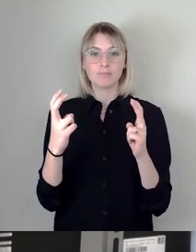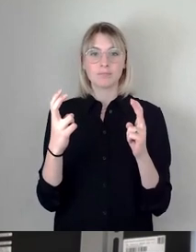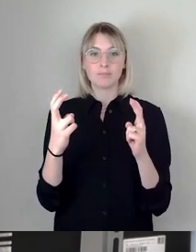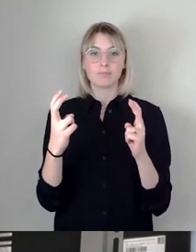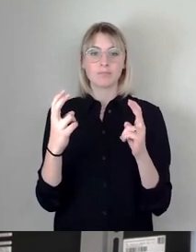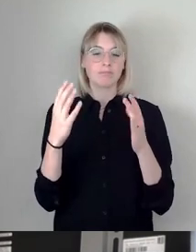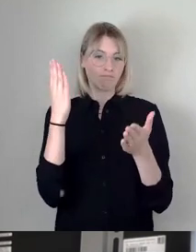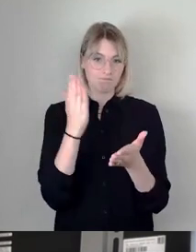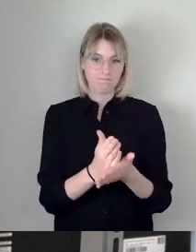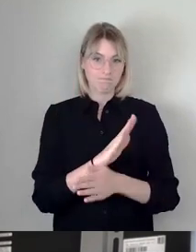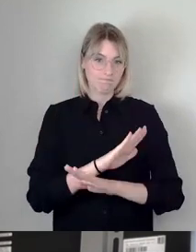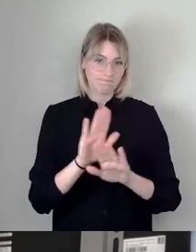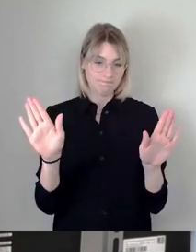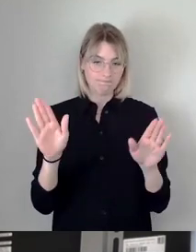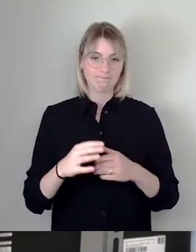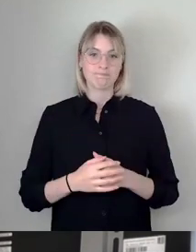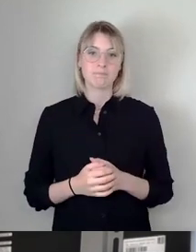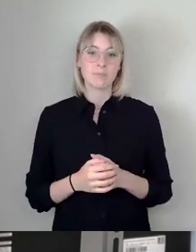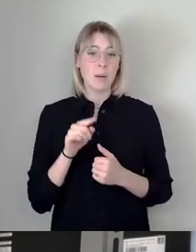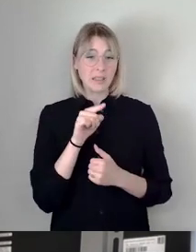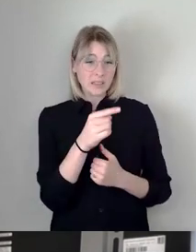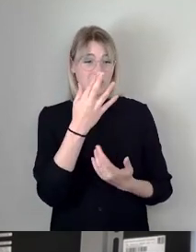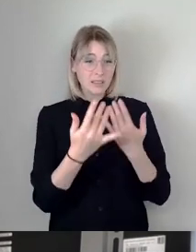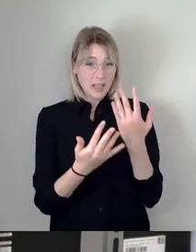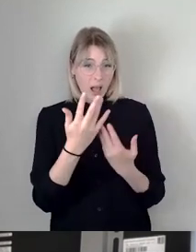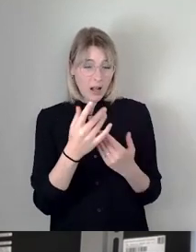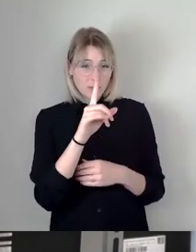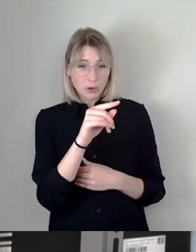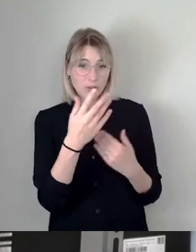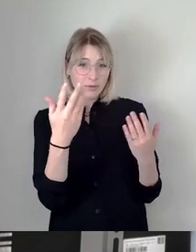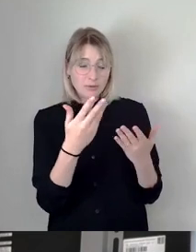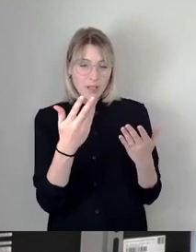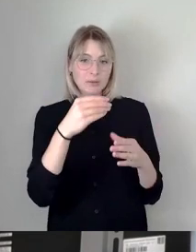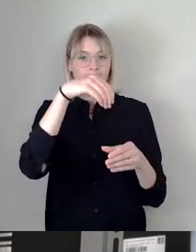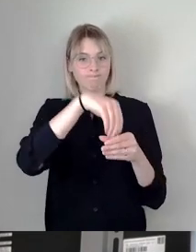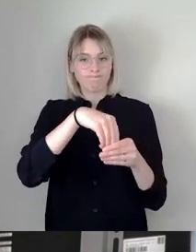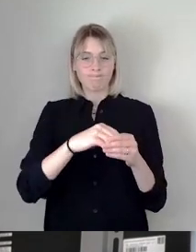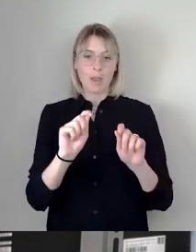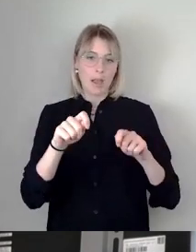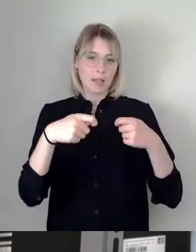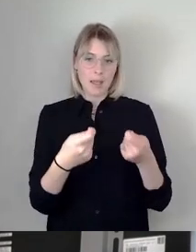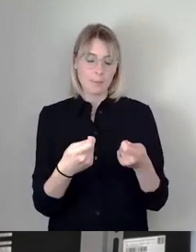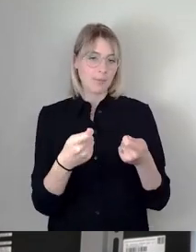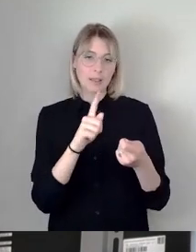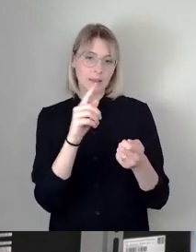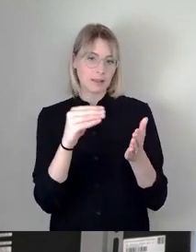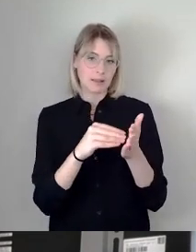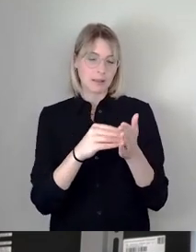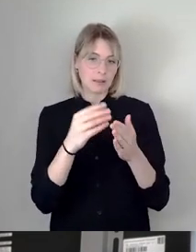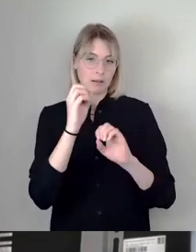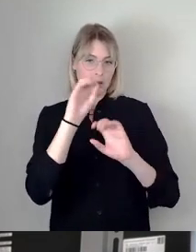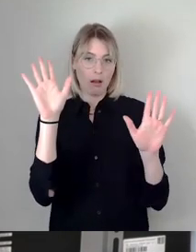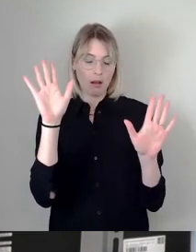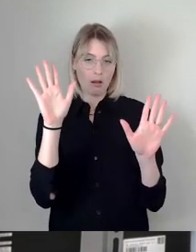Was Sie nicht ausdrücken, ist das inhaltliche Ergebnis der Arbeit dieses Gremiums. Die Frage,